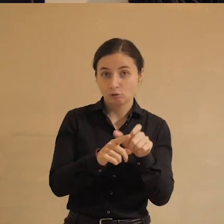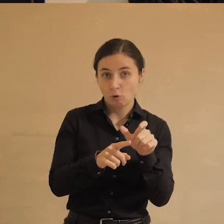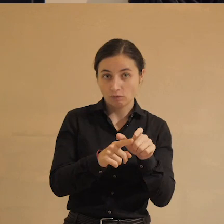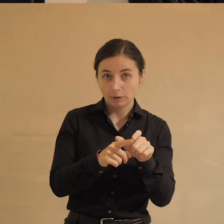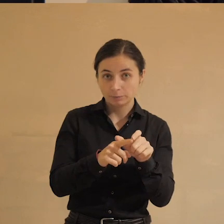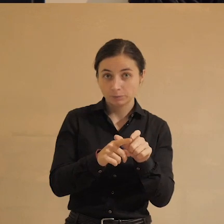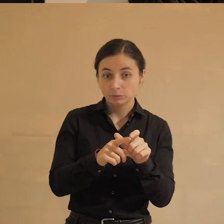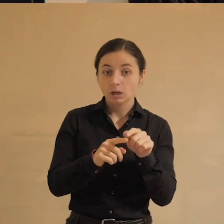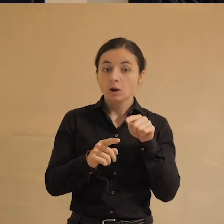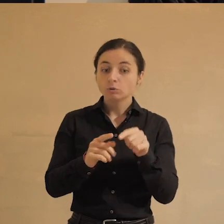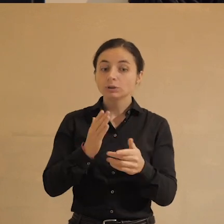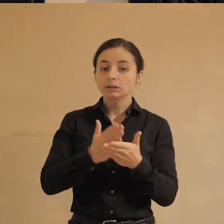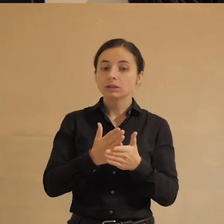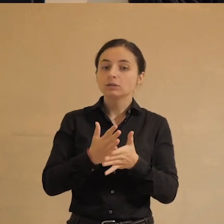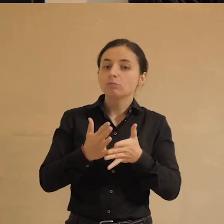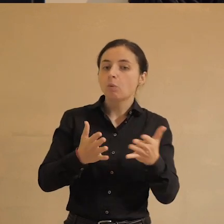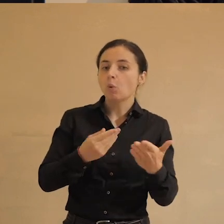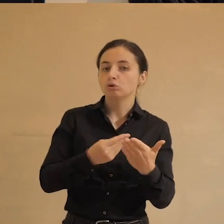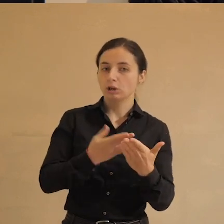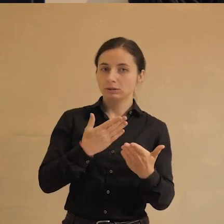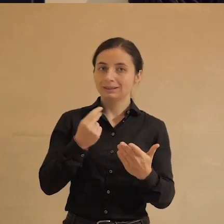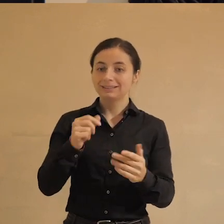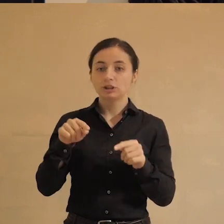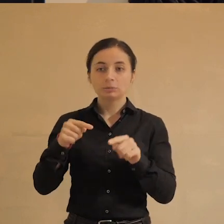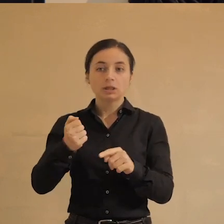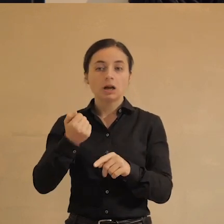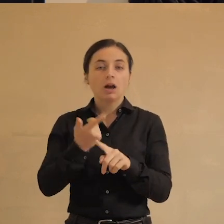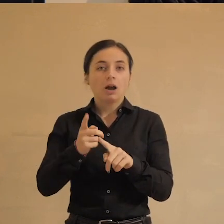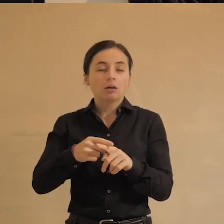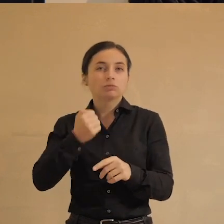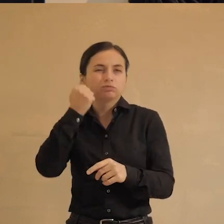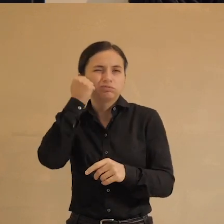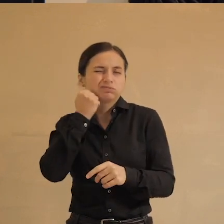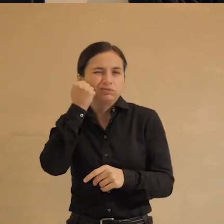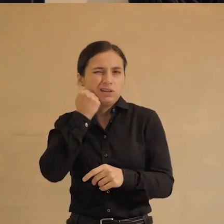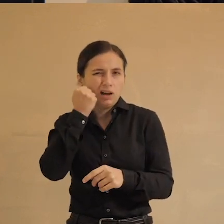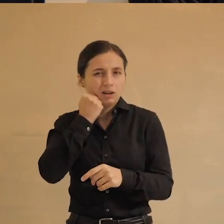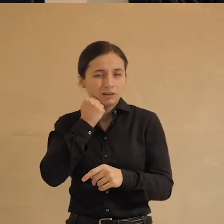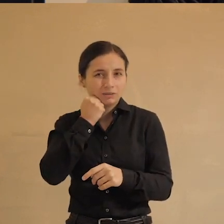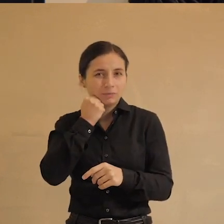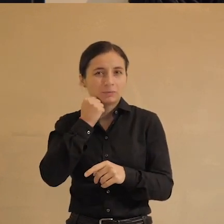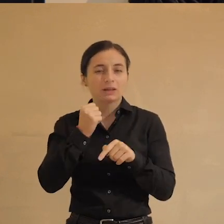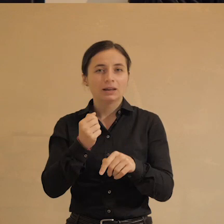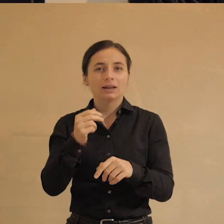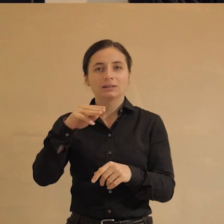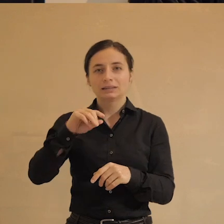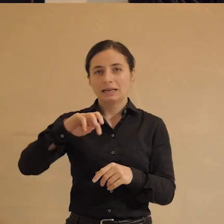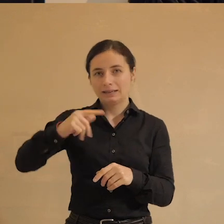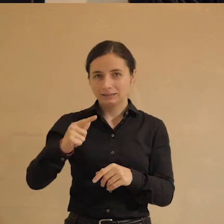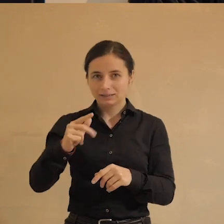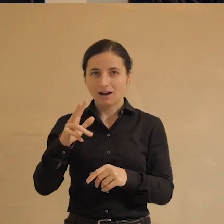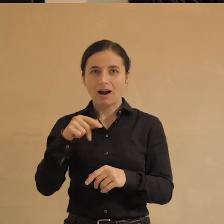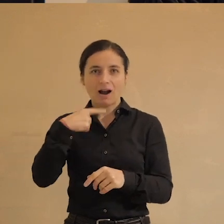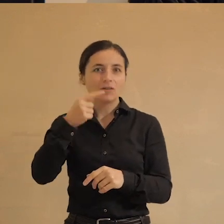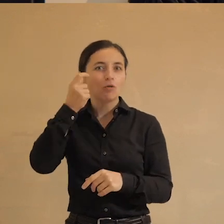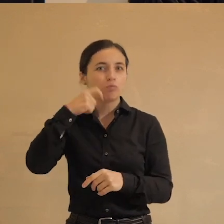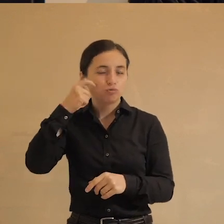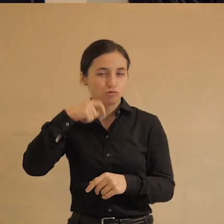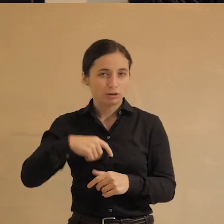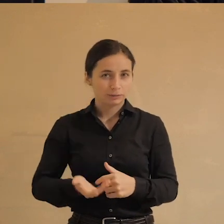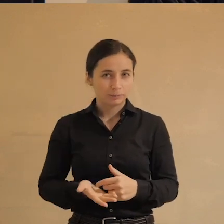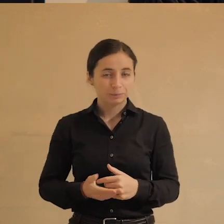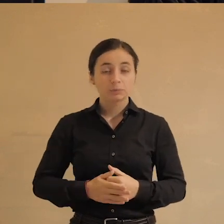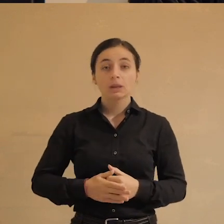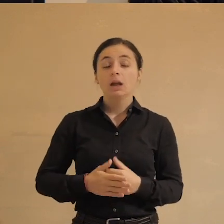свое последнее слово, обладают некой большей ценностью, чем те, кому уже время тлеть по Пушкину, а не цвести. Это прогрессизм. Так